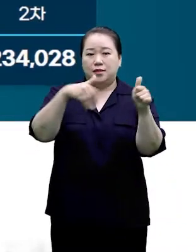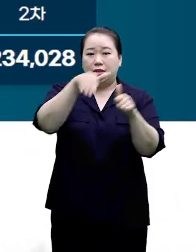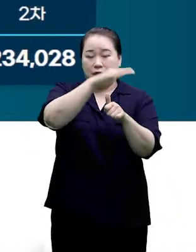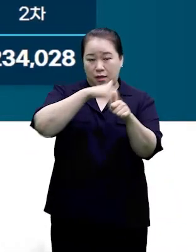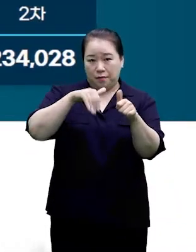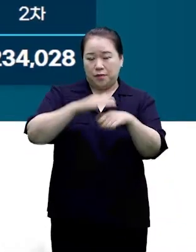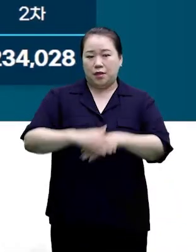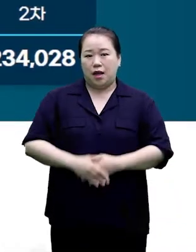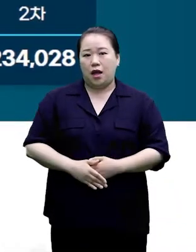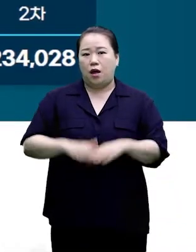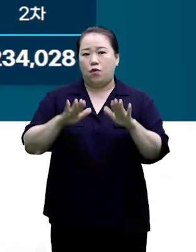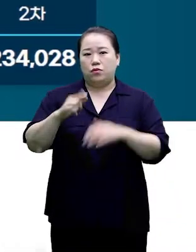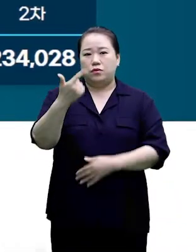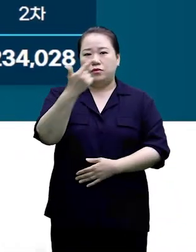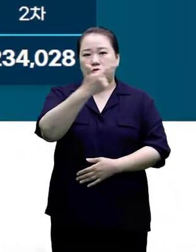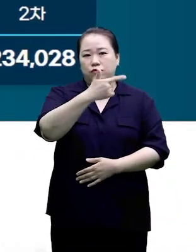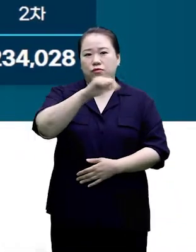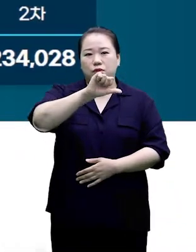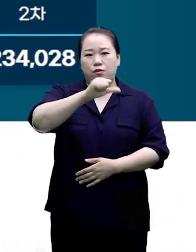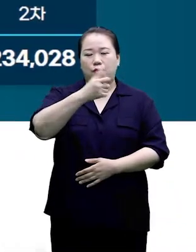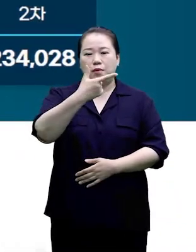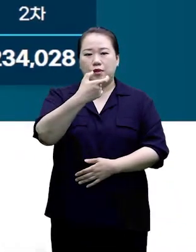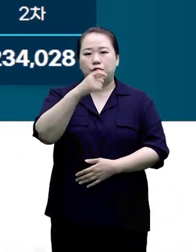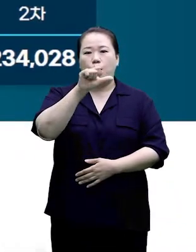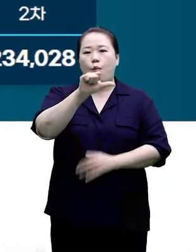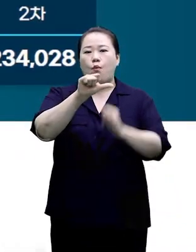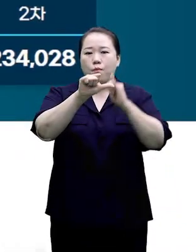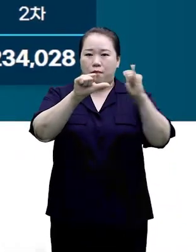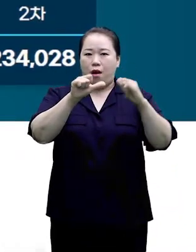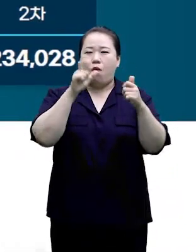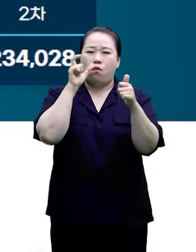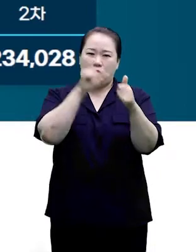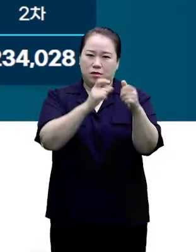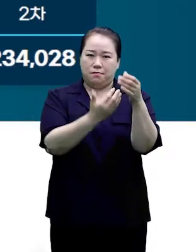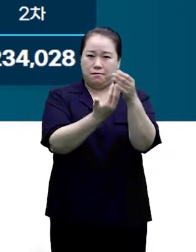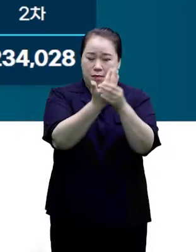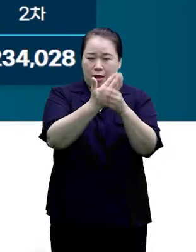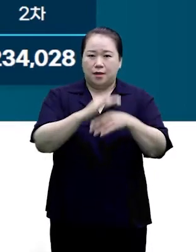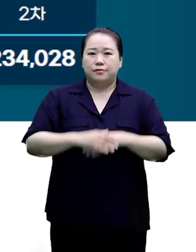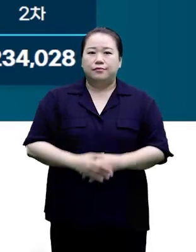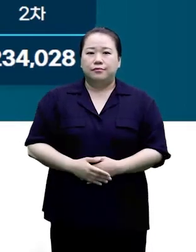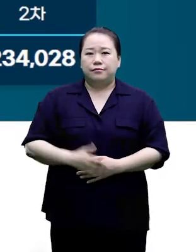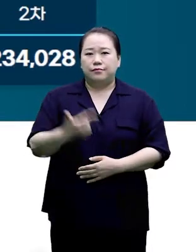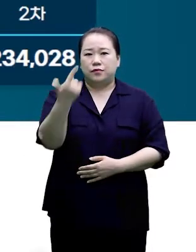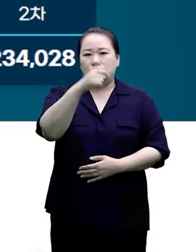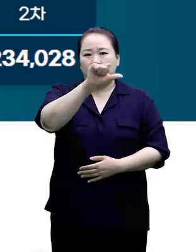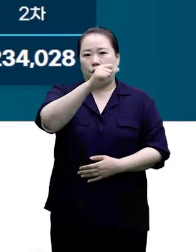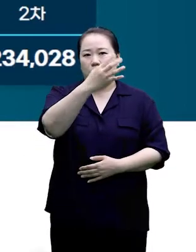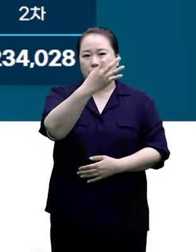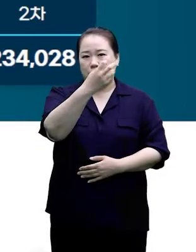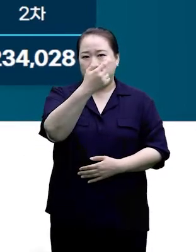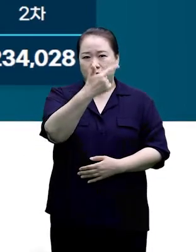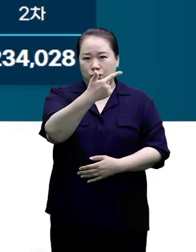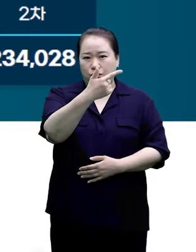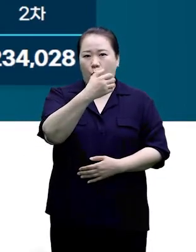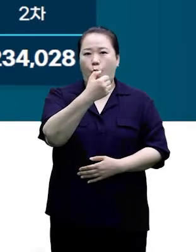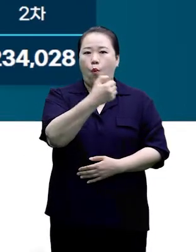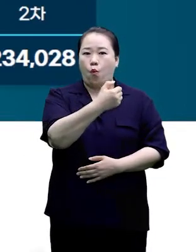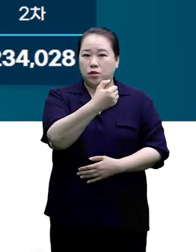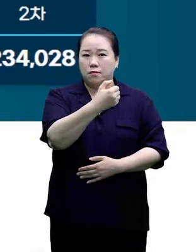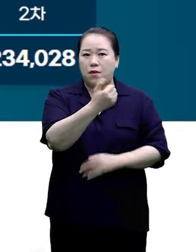6565명까지 확진자가 나왔습니다. 6546, 6550번은 앞서 확진된